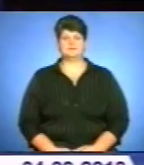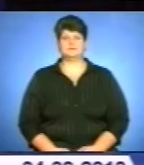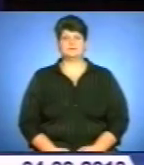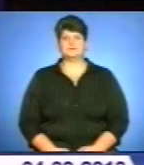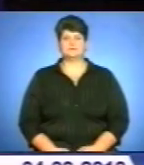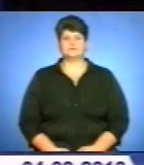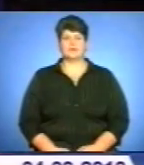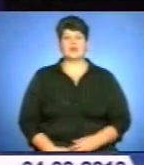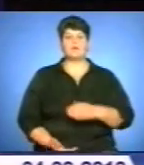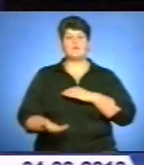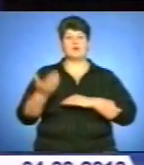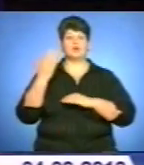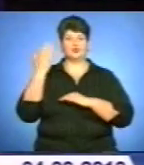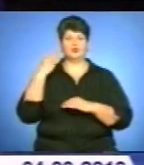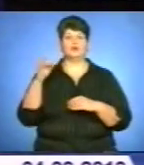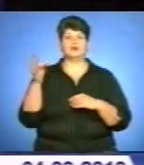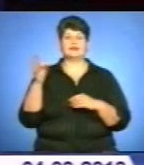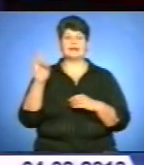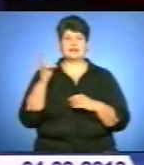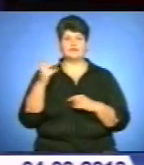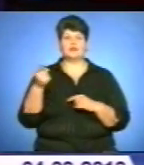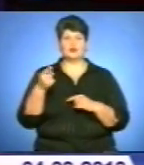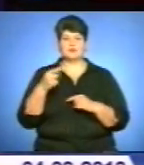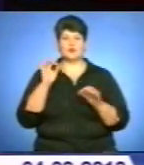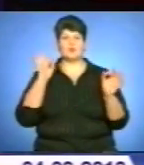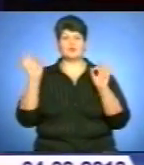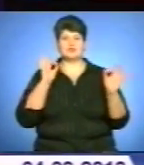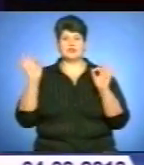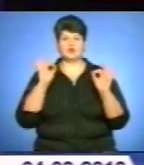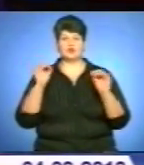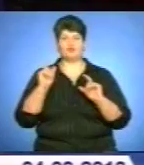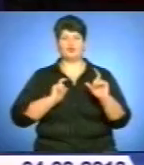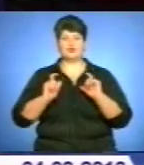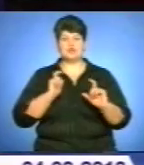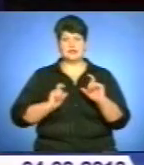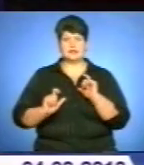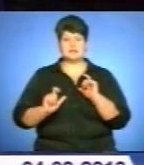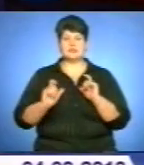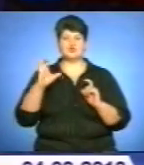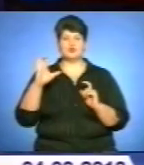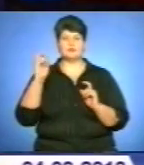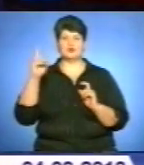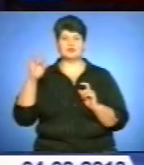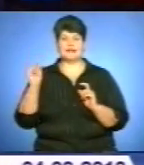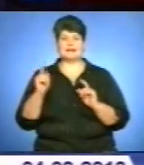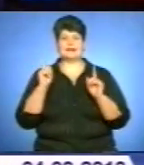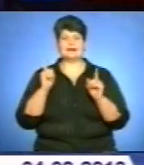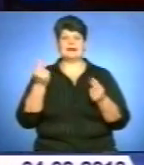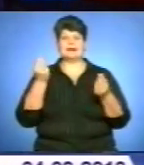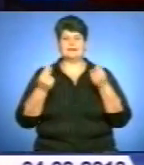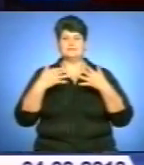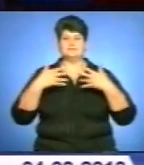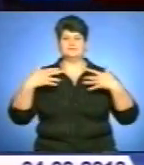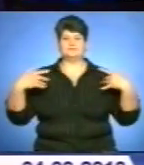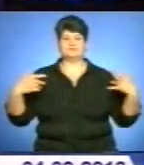У минулу неділю в Тернопільському музичному училищі імені Соломії Крушельницької не лише співали і грали на розмаїтих